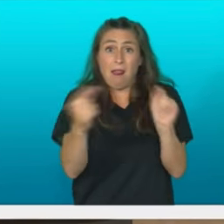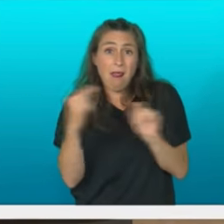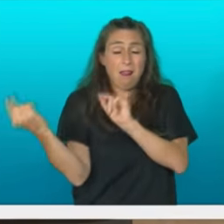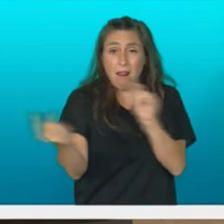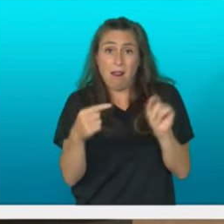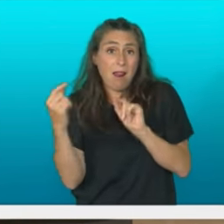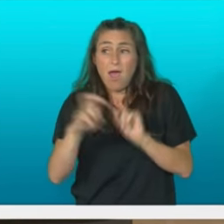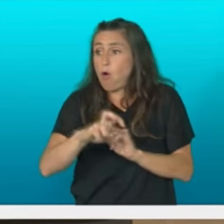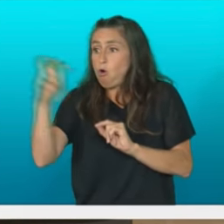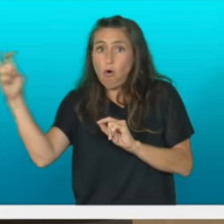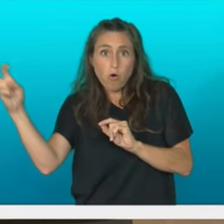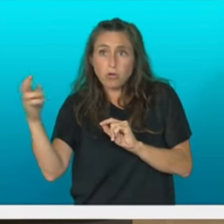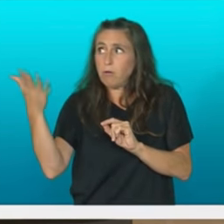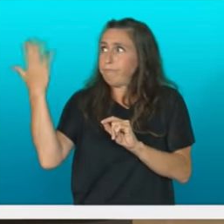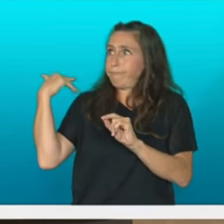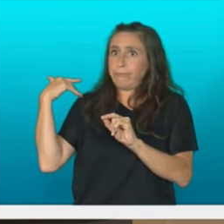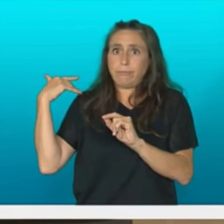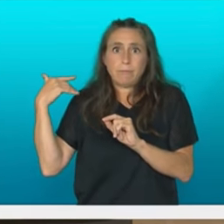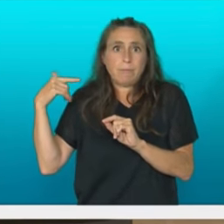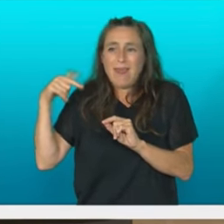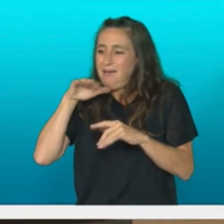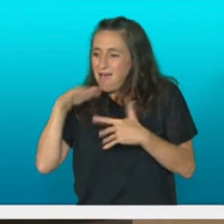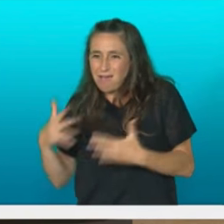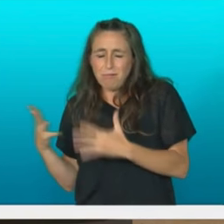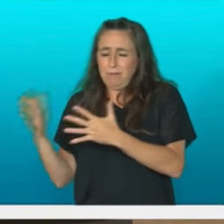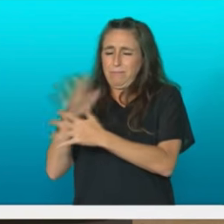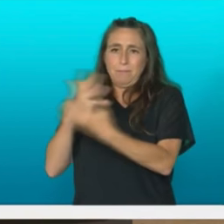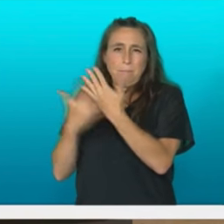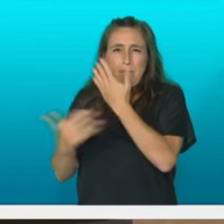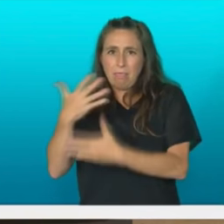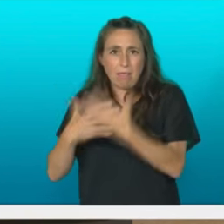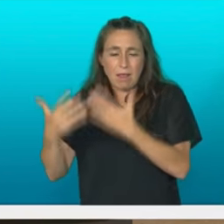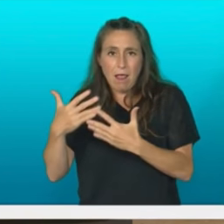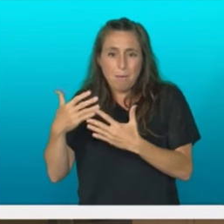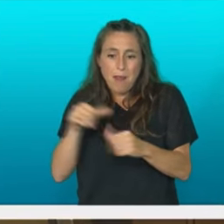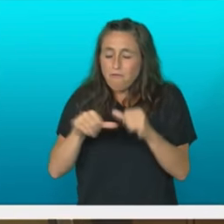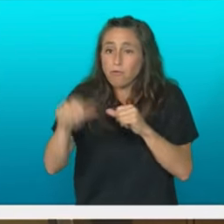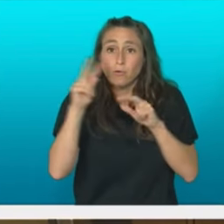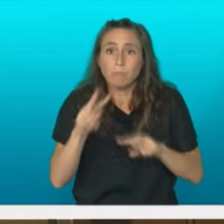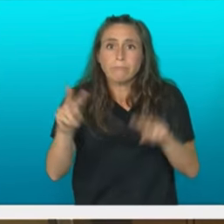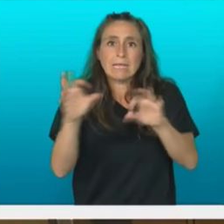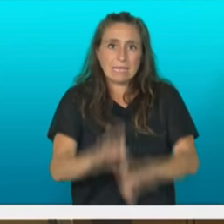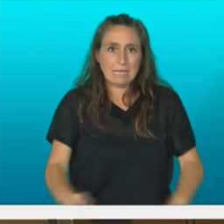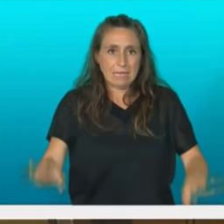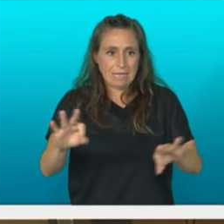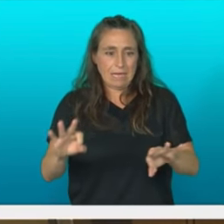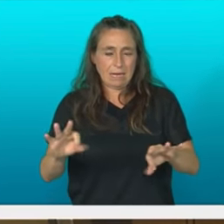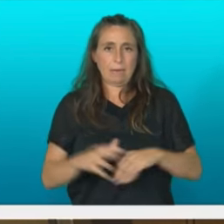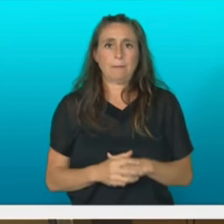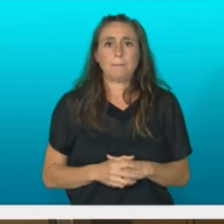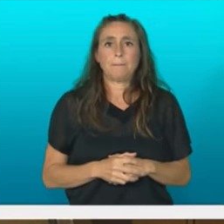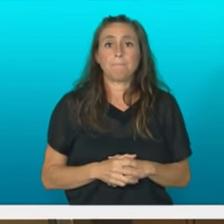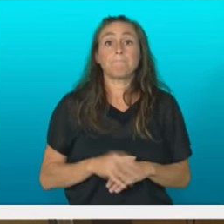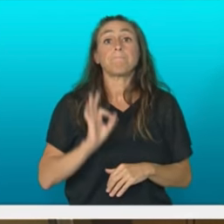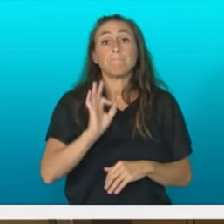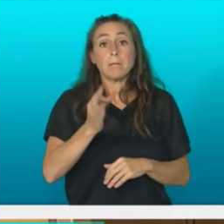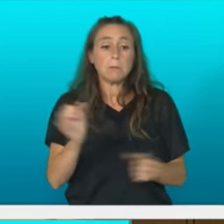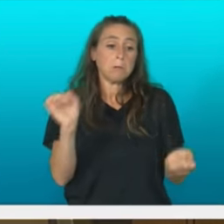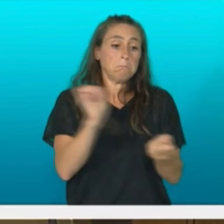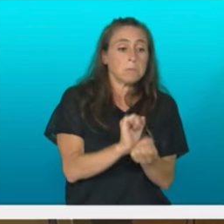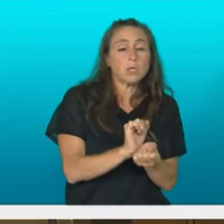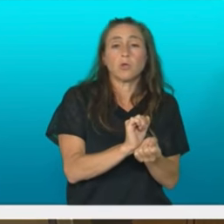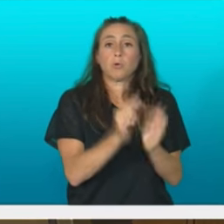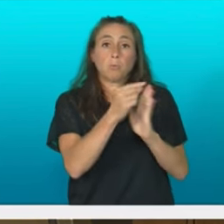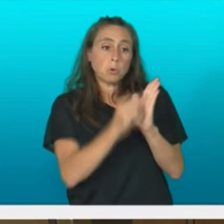orainaldia eta etorkizuna hobetzeko aleginak alde batera dut zita. Urratxak eman dira presoen bizibaldi